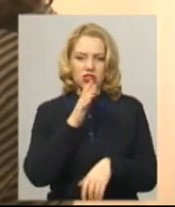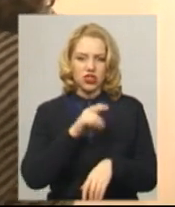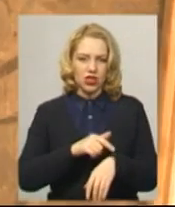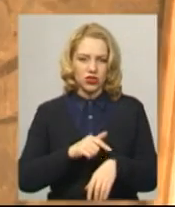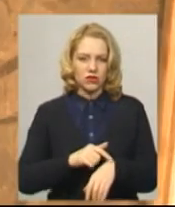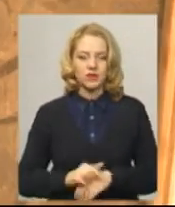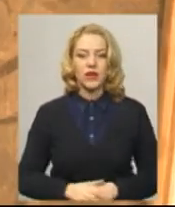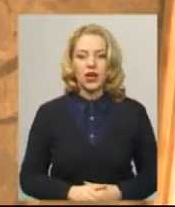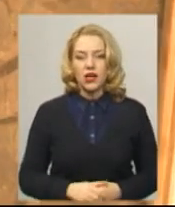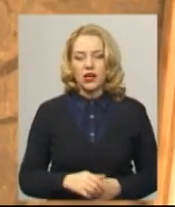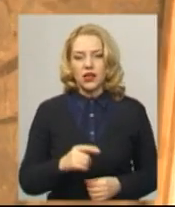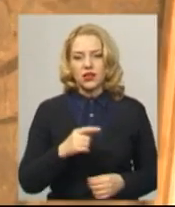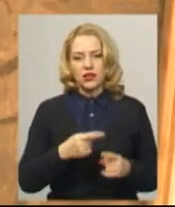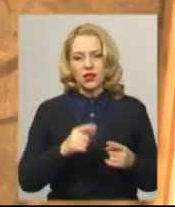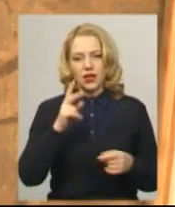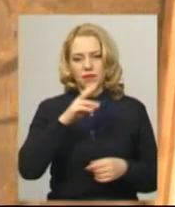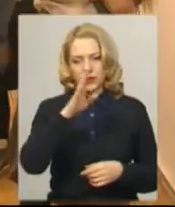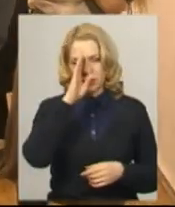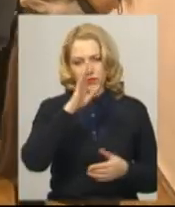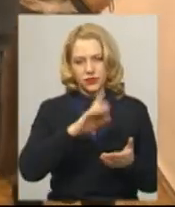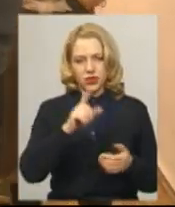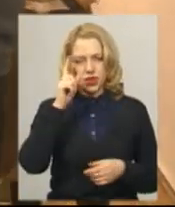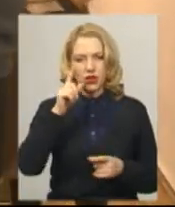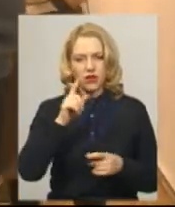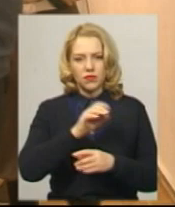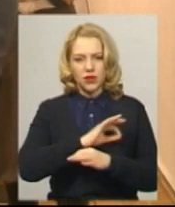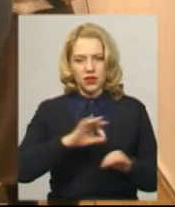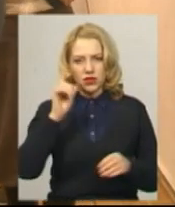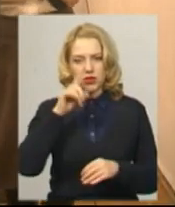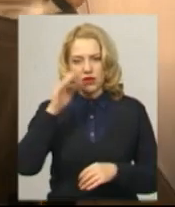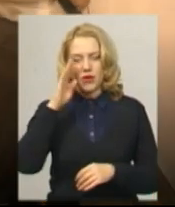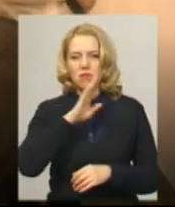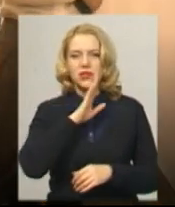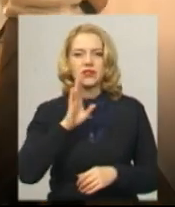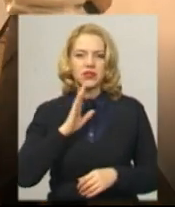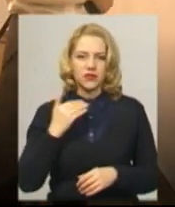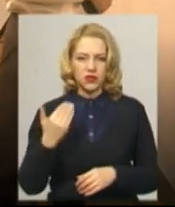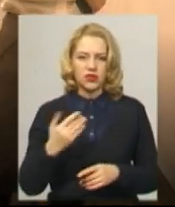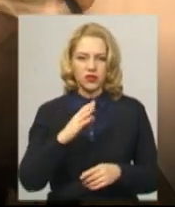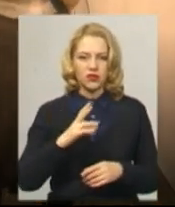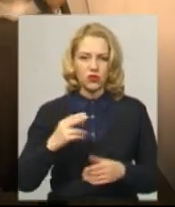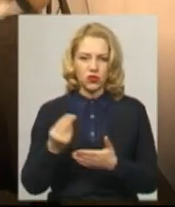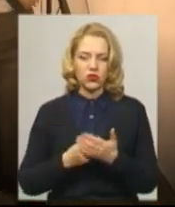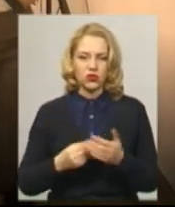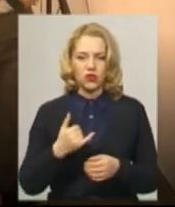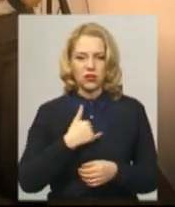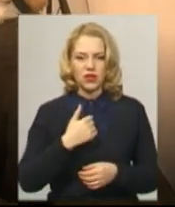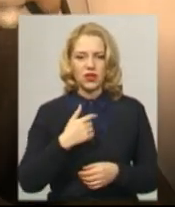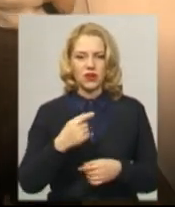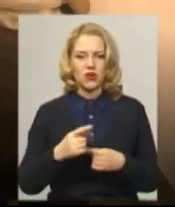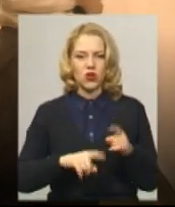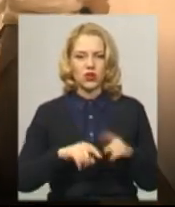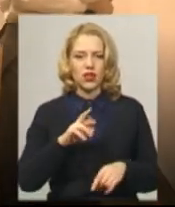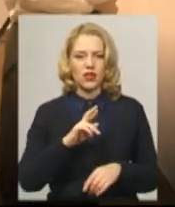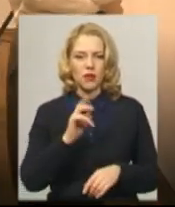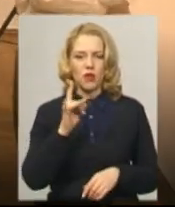Едвард Міллер згадує, добре знав батьків Гаяне Атаян. Я дружив сам з Яблонською, в мене родує Яблонський. Ми з нею